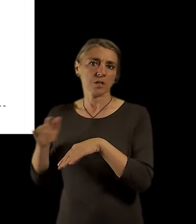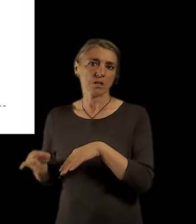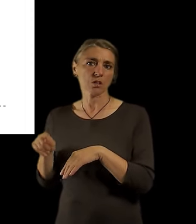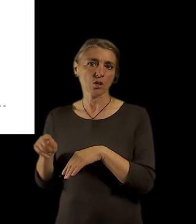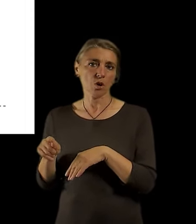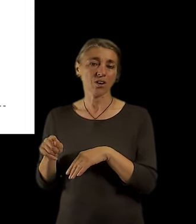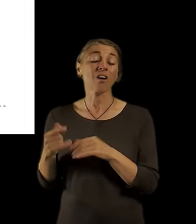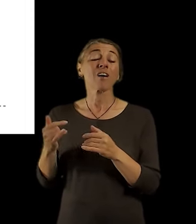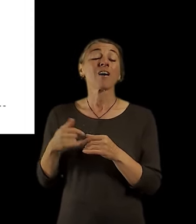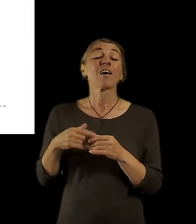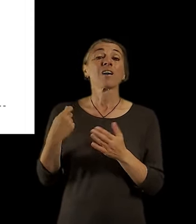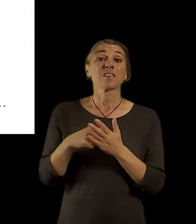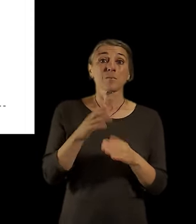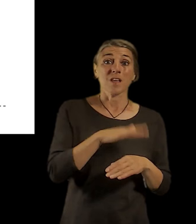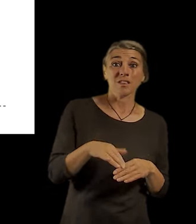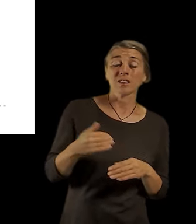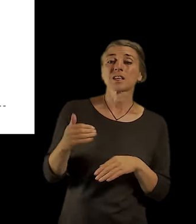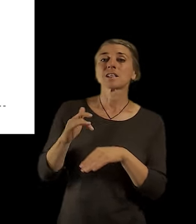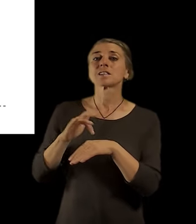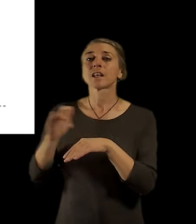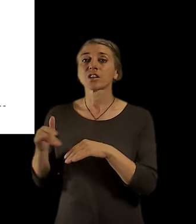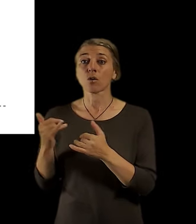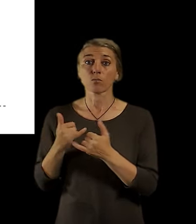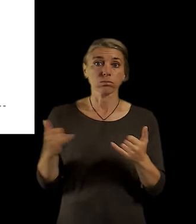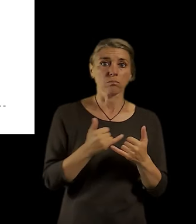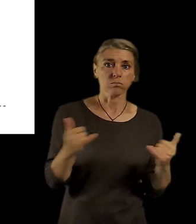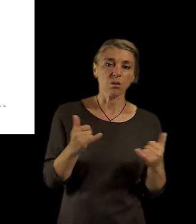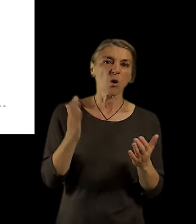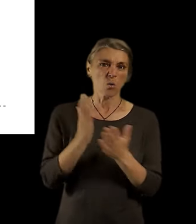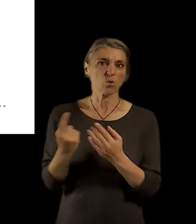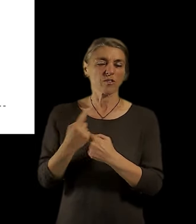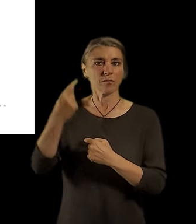pochopitelně budou mít významný vliv na dostupnost veřejné vybavenosti.